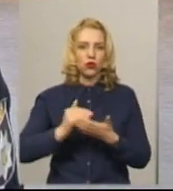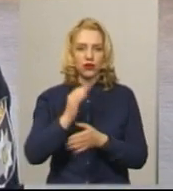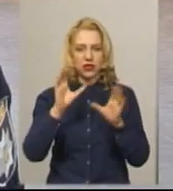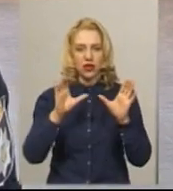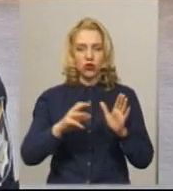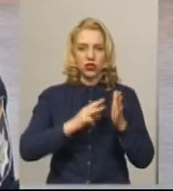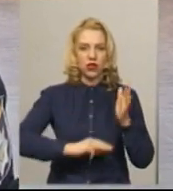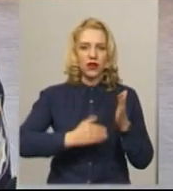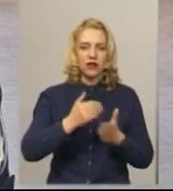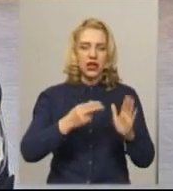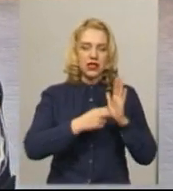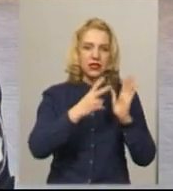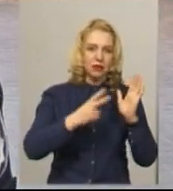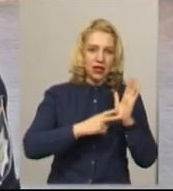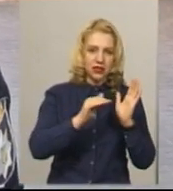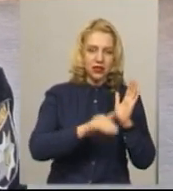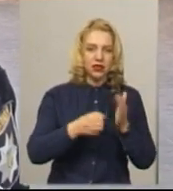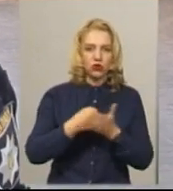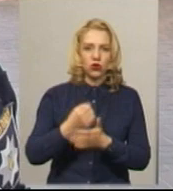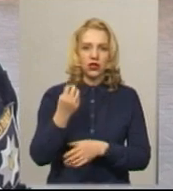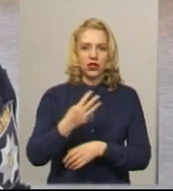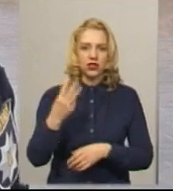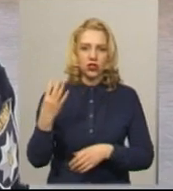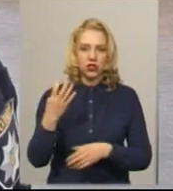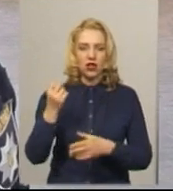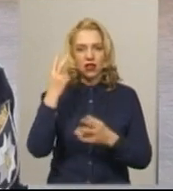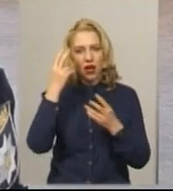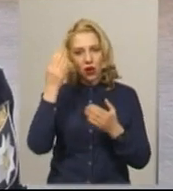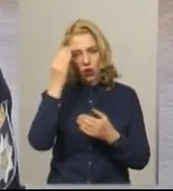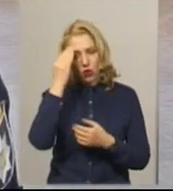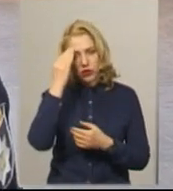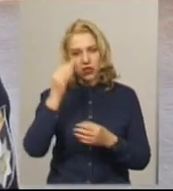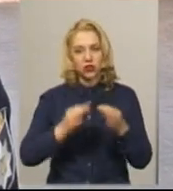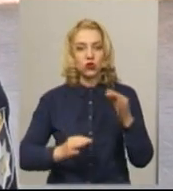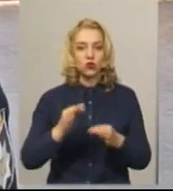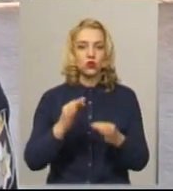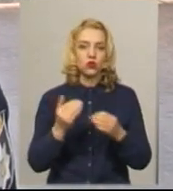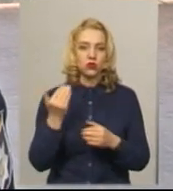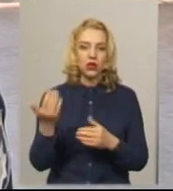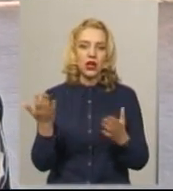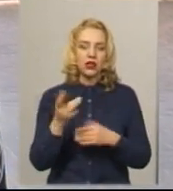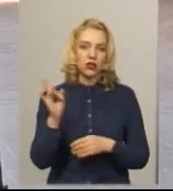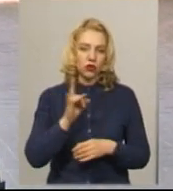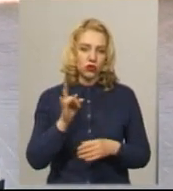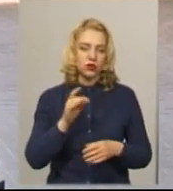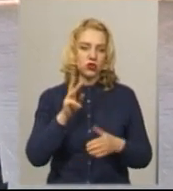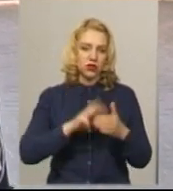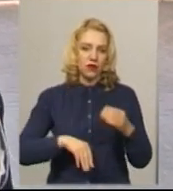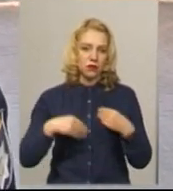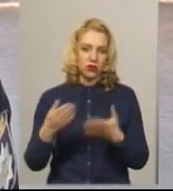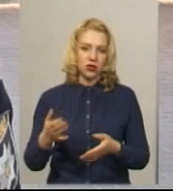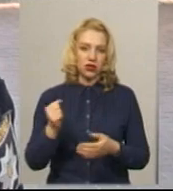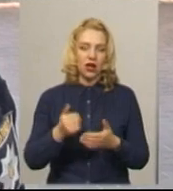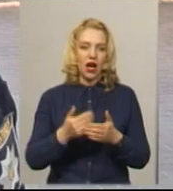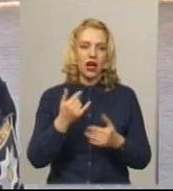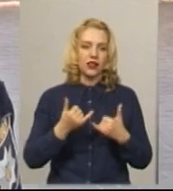17 до 34 тисяч складається протокол на розгляд суду. Суд вирішує, який саме розмір штрафу присудити, а для посадових осіб